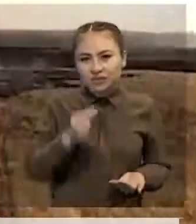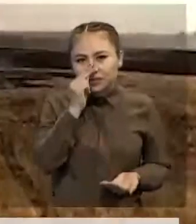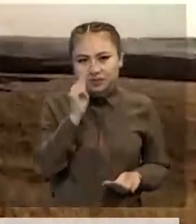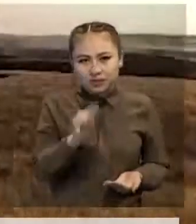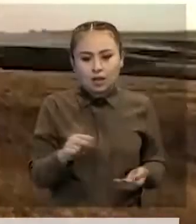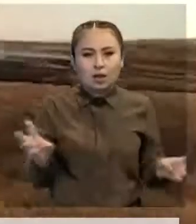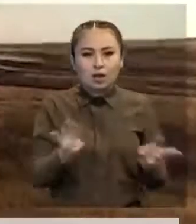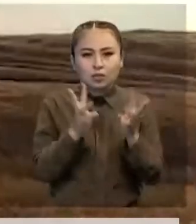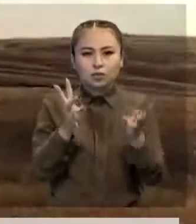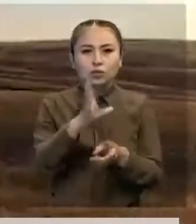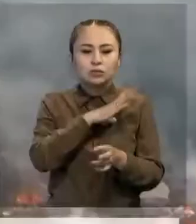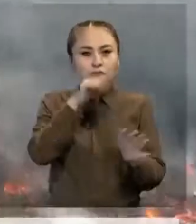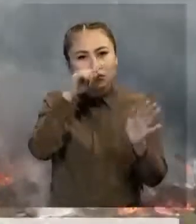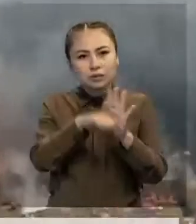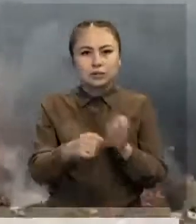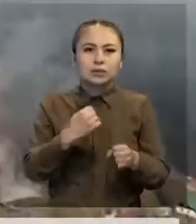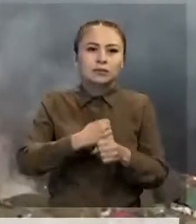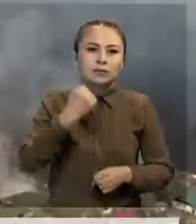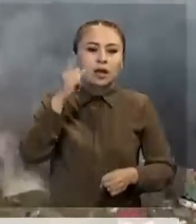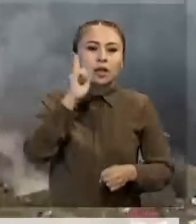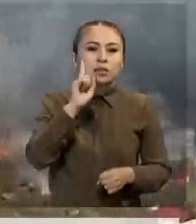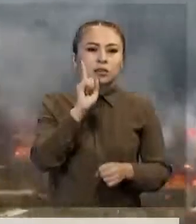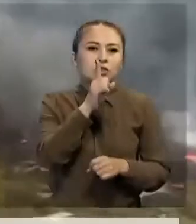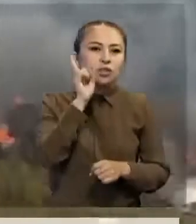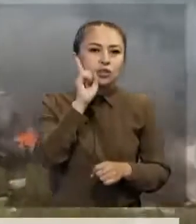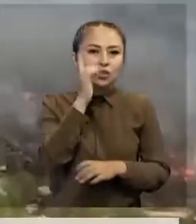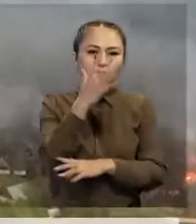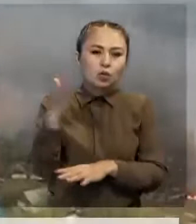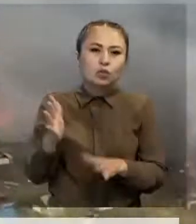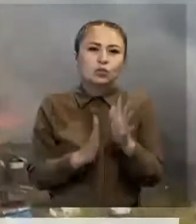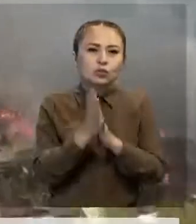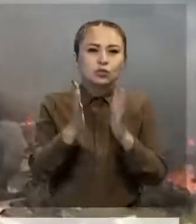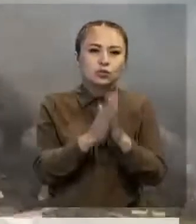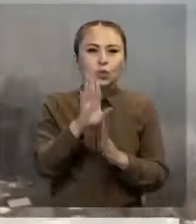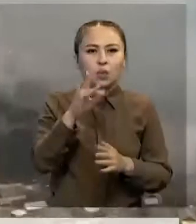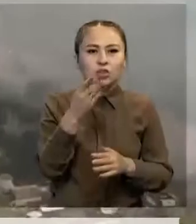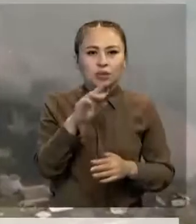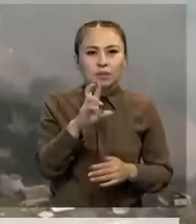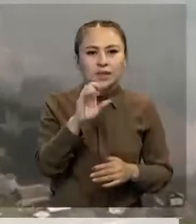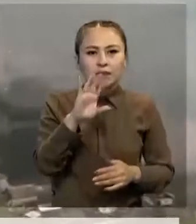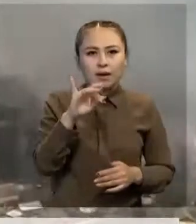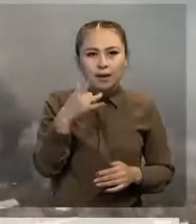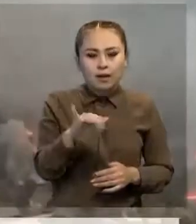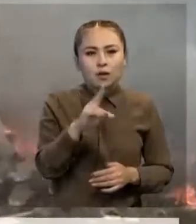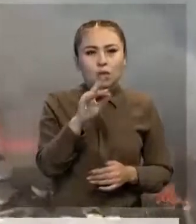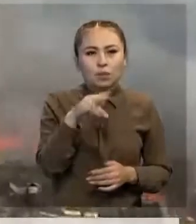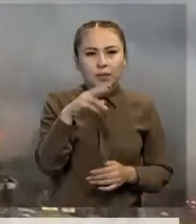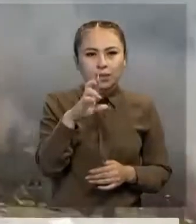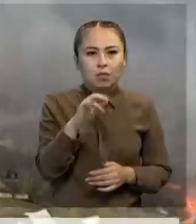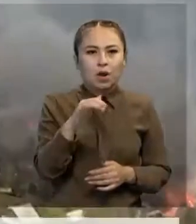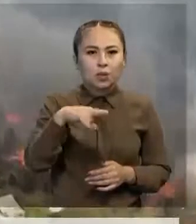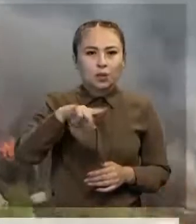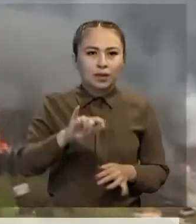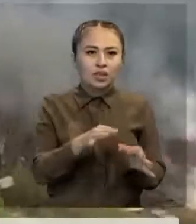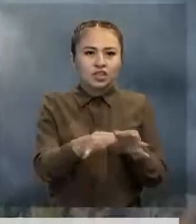қауіпі бар. Орманға күреге қатан тұйым салынды. Әсіресе жасыл желегі көп көршім, бес қарағай көкпекті барадулей